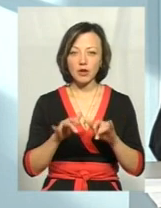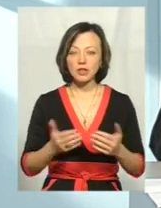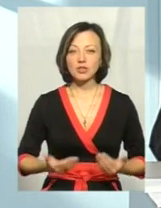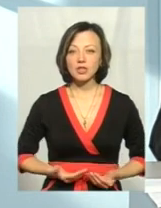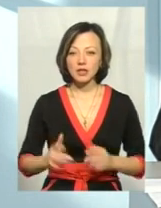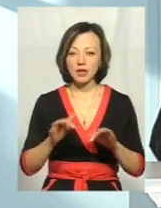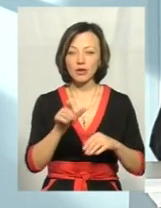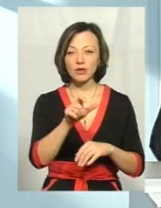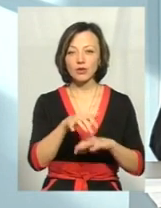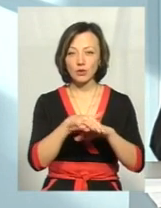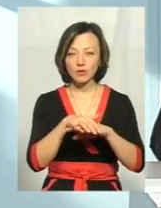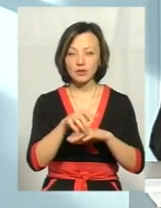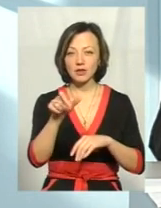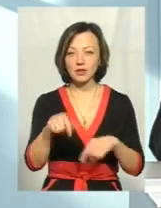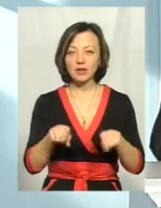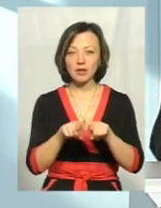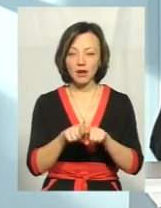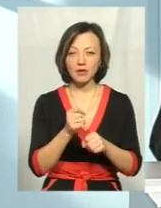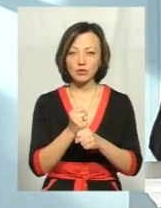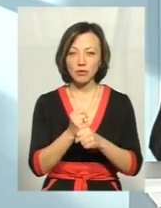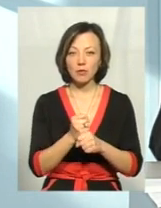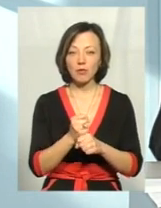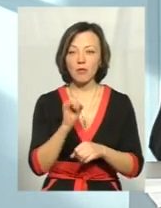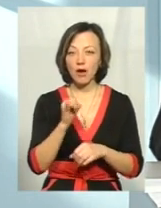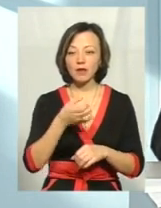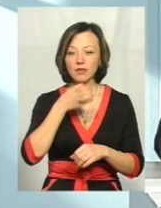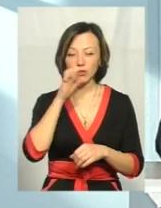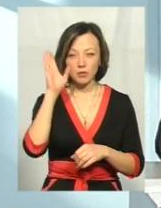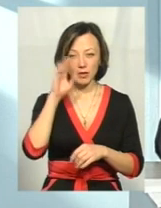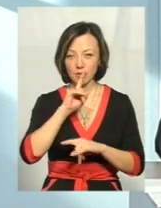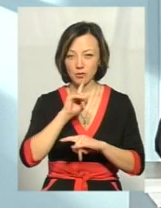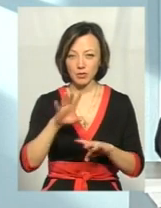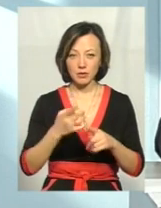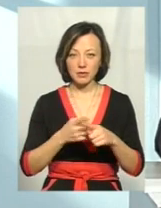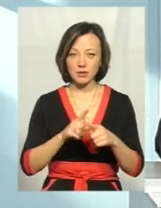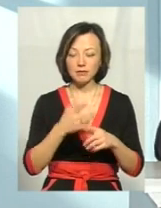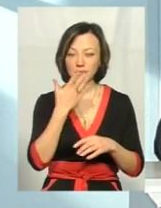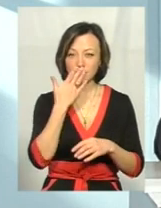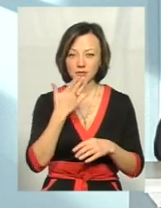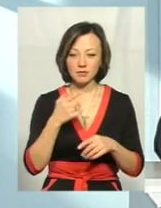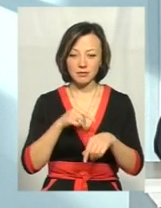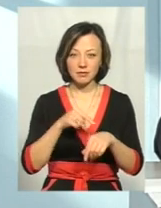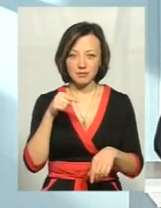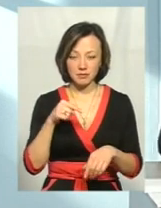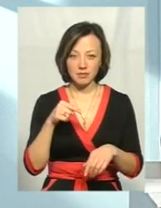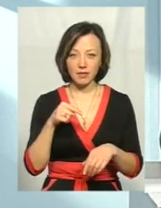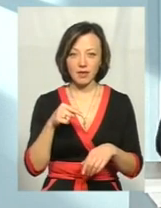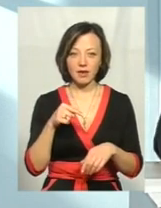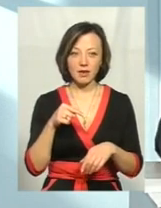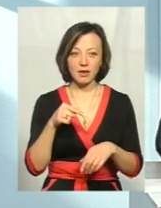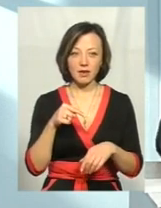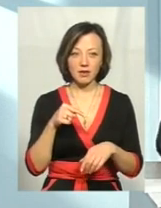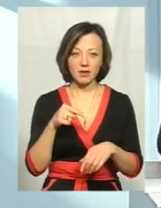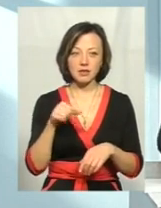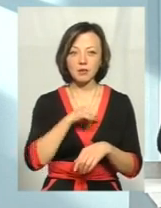життєдіяльності людства людина так влаштована, що вона погану воду пити не буде. Це перший органологічний властивост. Якщо людина відчуває вже, от ви